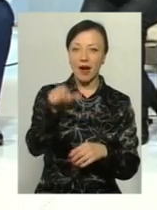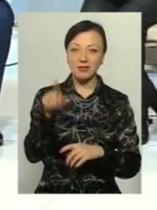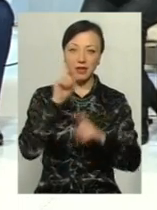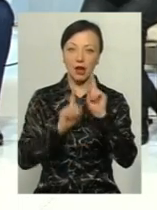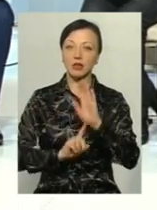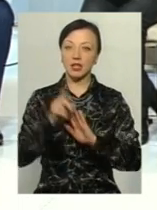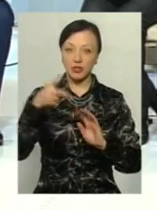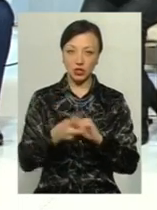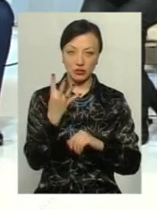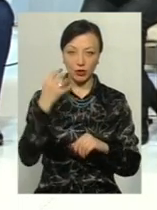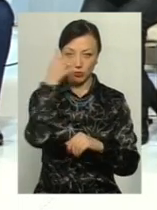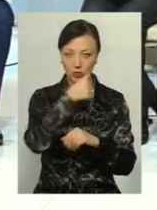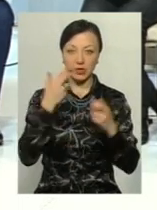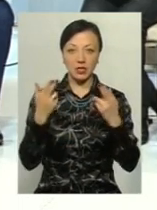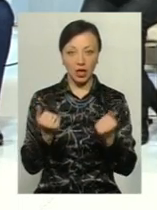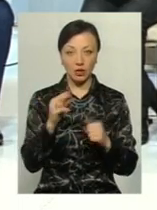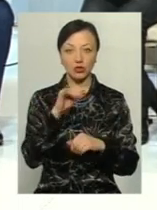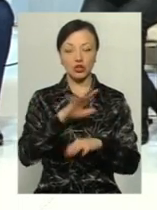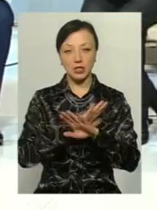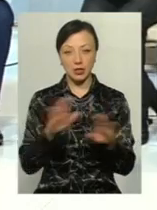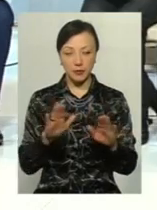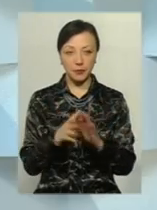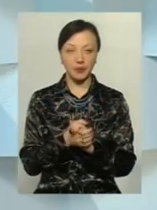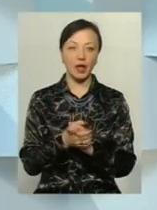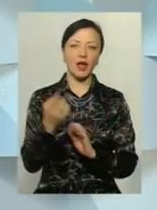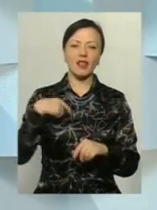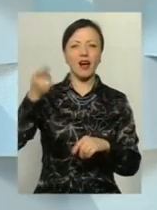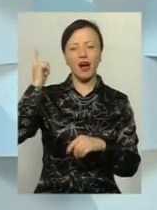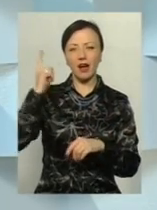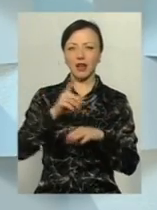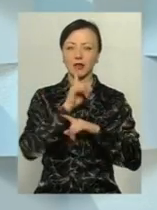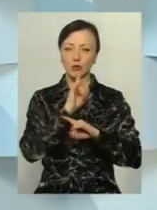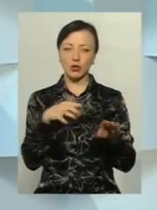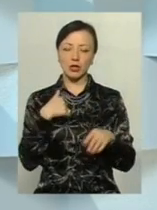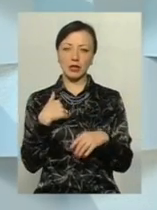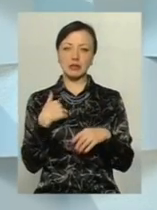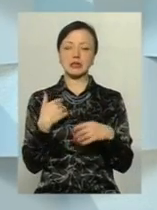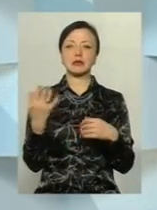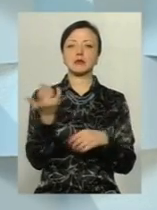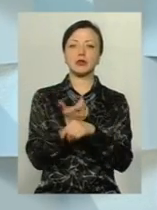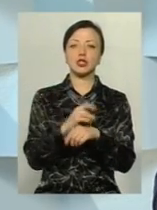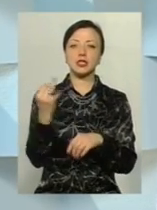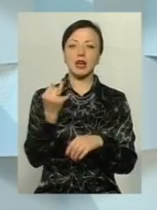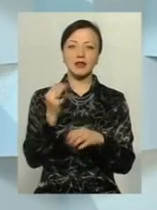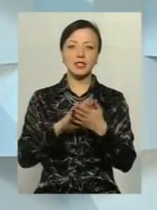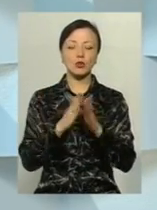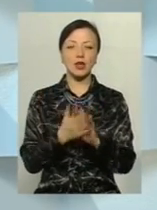в 2004 році. Так чи ні? Я так глибоко не буду купати. Нас більше цікавить ситуація, яка виникла